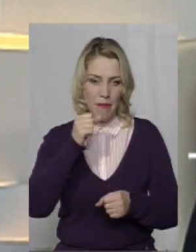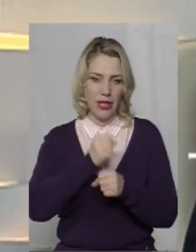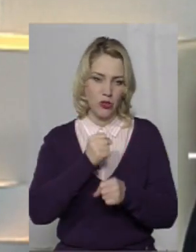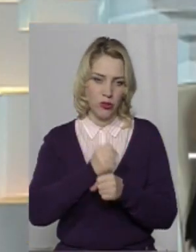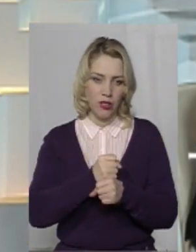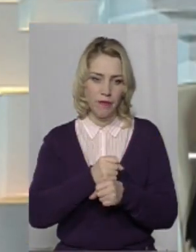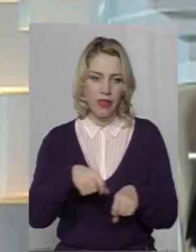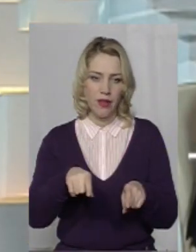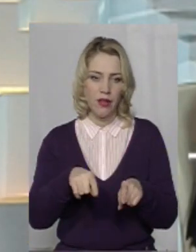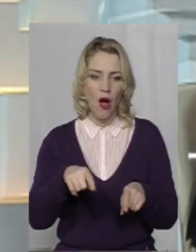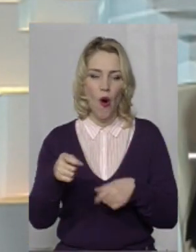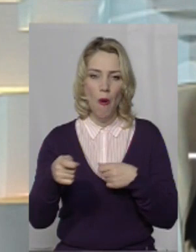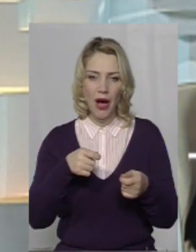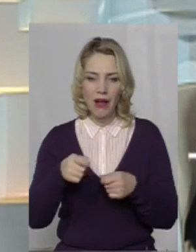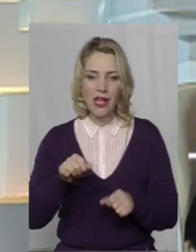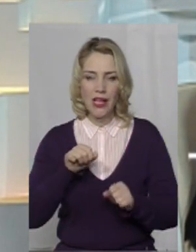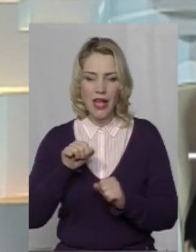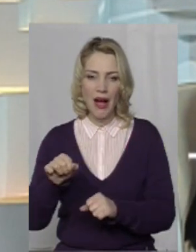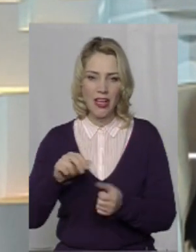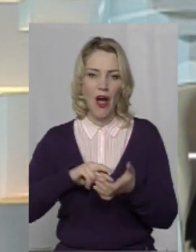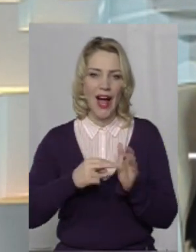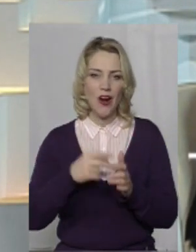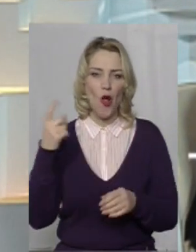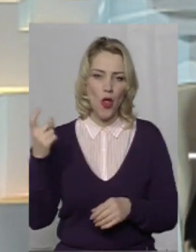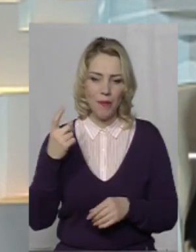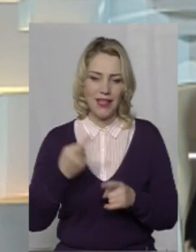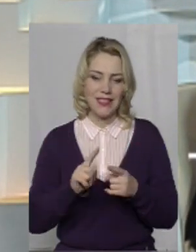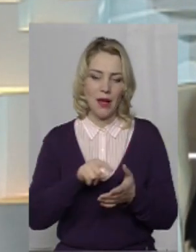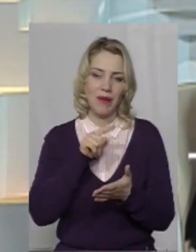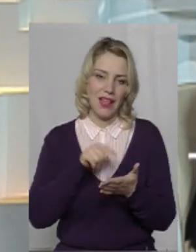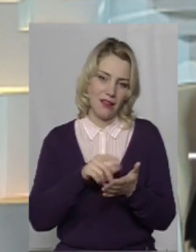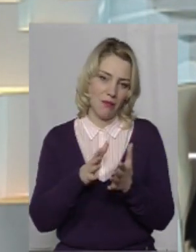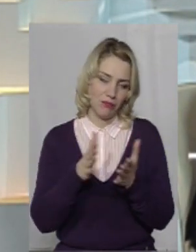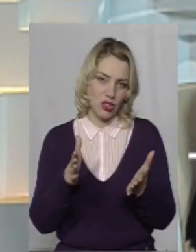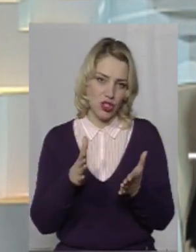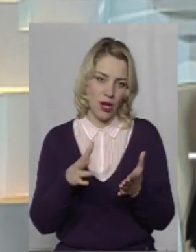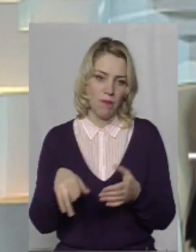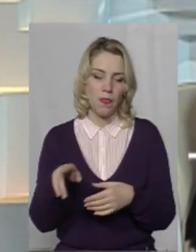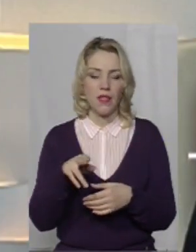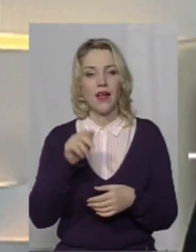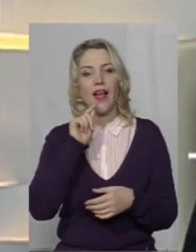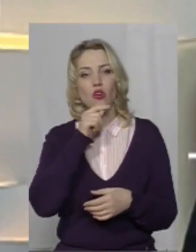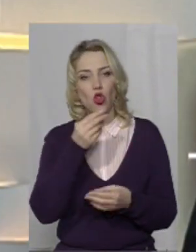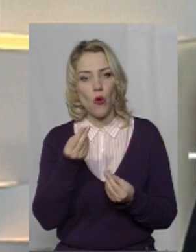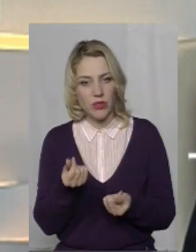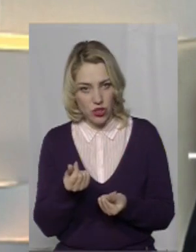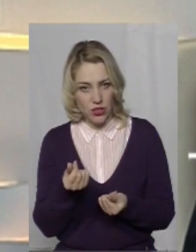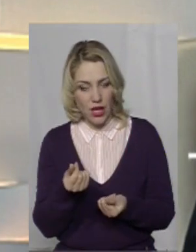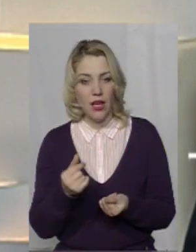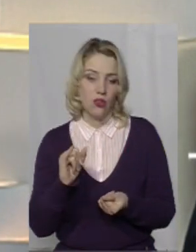так зване управління захисту економіки. Це більше питання економічне. Тому,